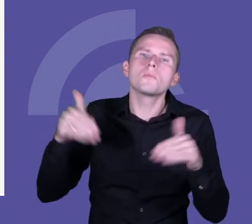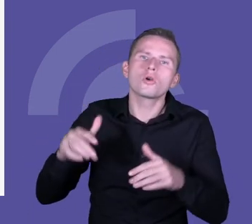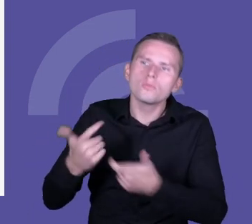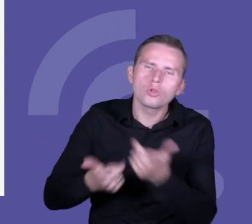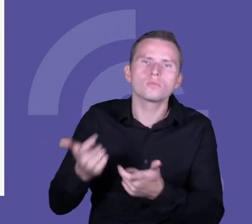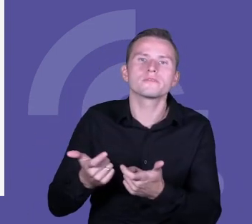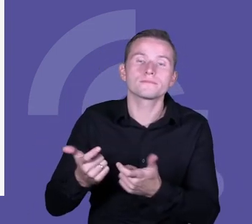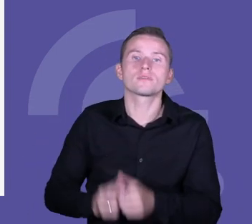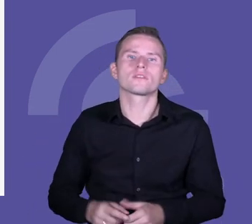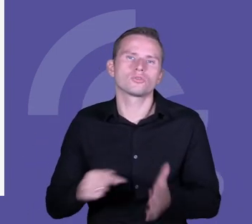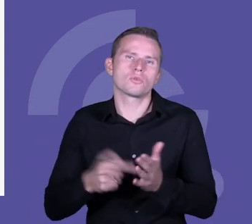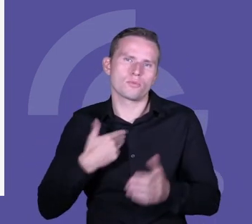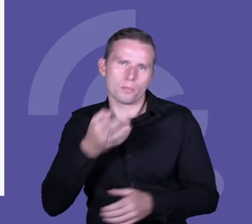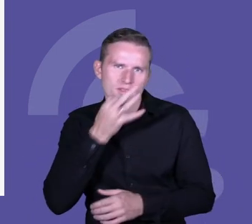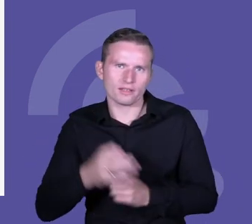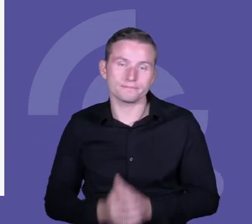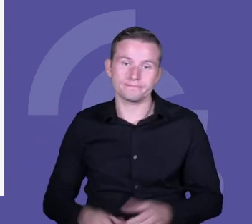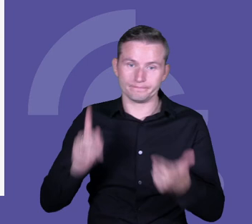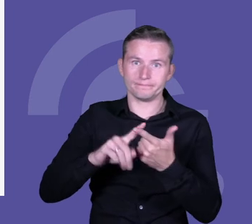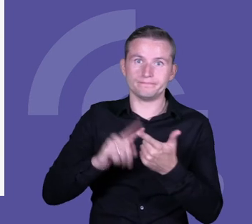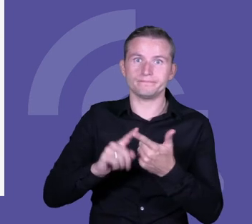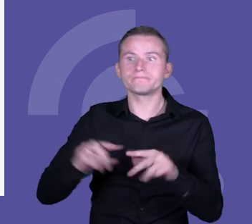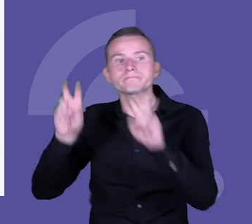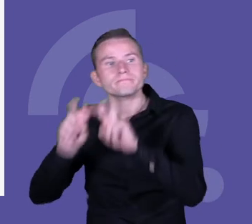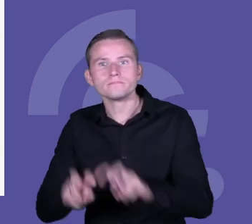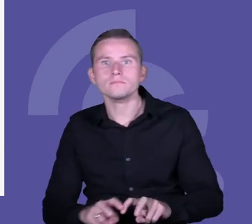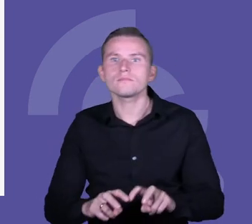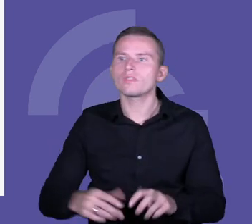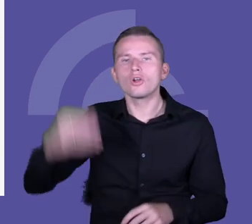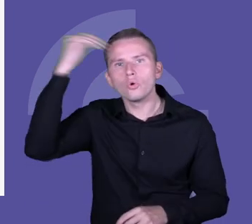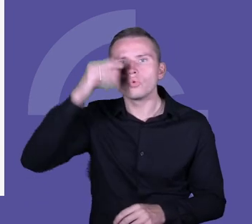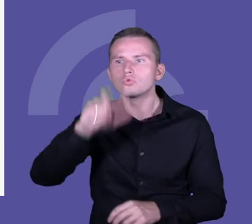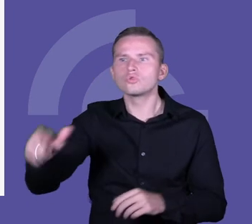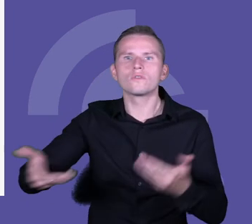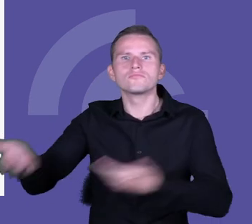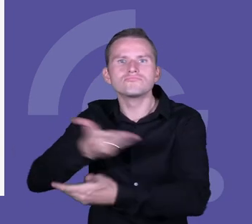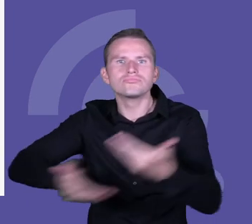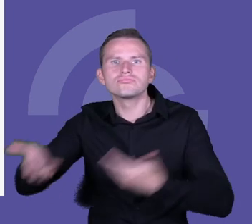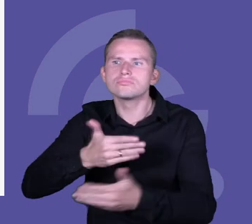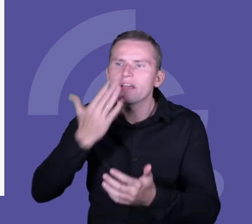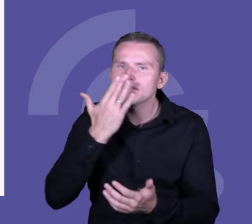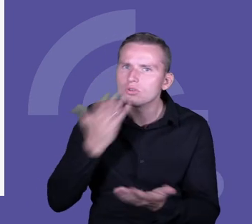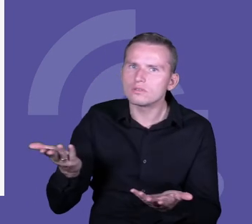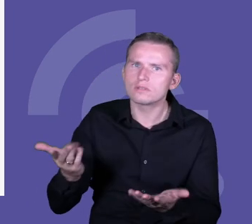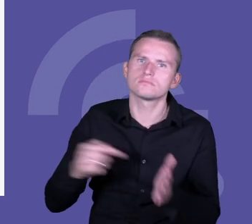druga rzecz to jest właśnie, jakie są relacje między uczniami i co się tutaj dzieje. No i wreszcie,